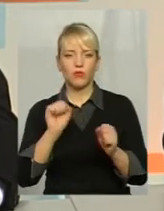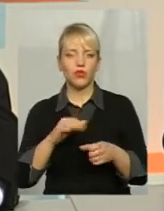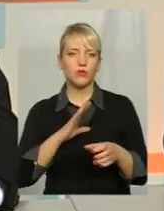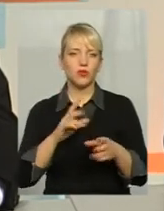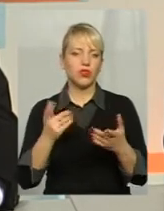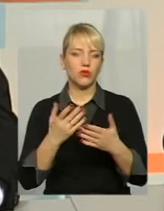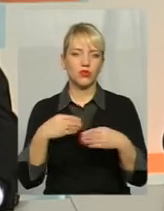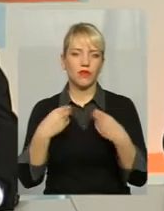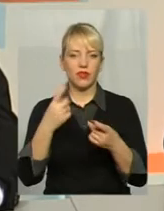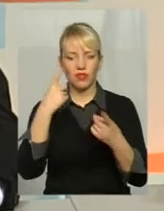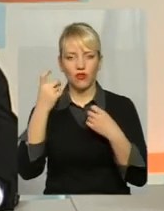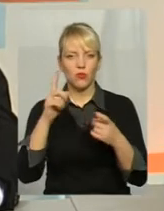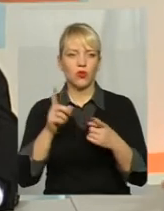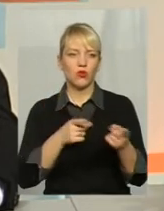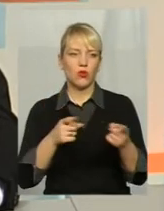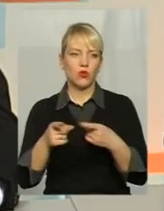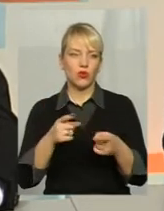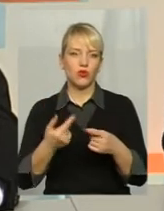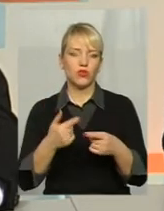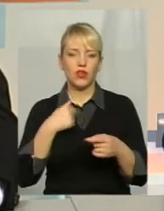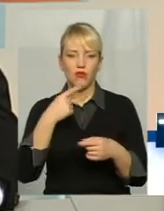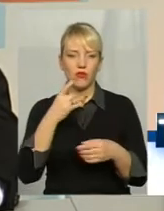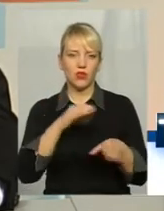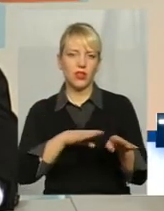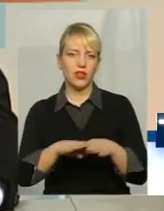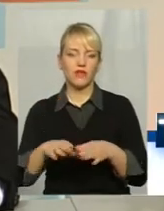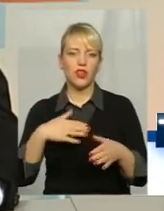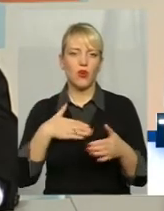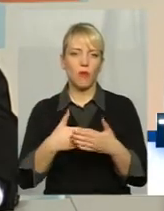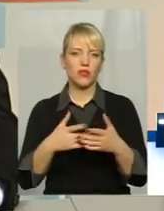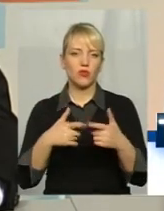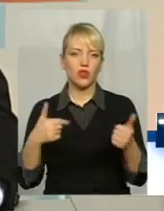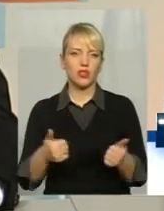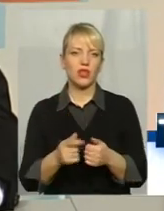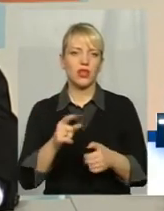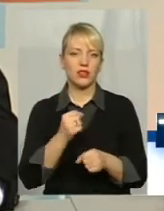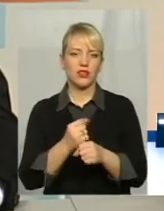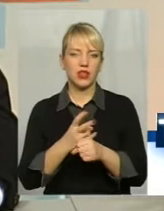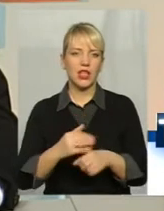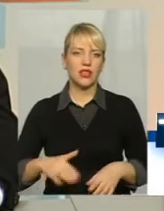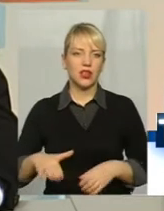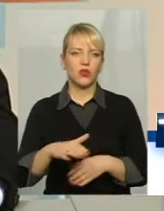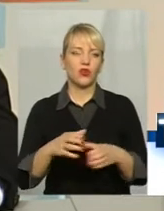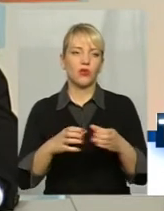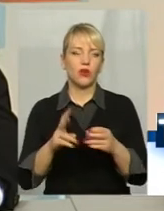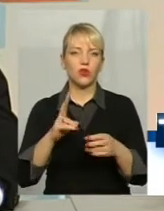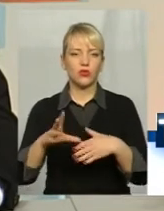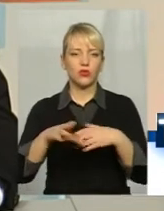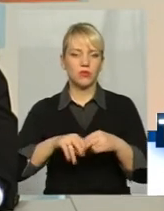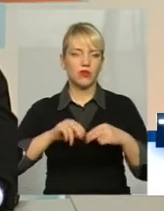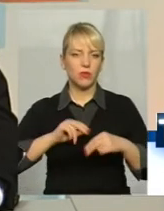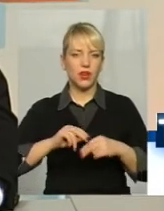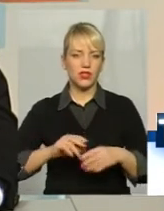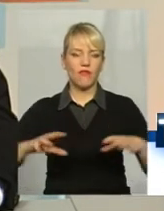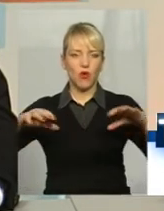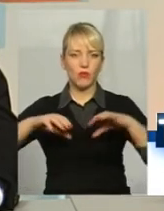інформацію, щоб вони готували Це я говорю, наприклад, про різні громадські організації Які діють на території громади Тому що тільки у співпраці, в об